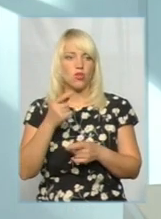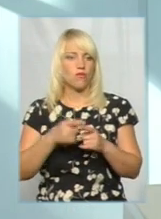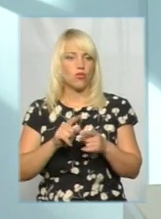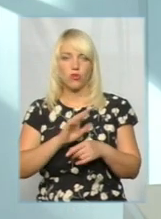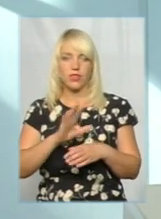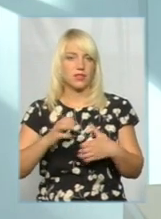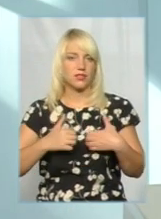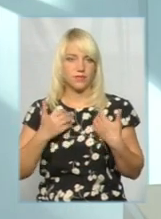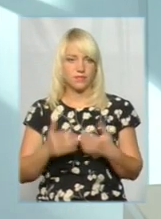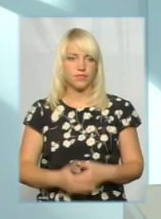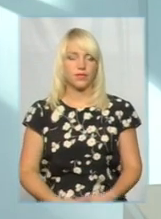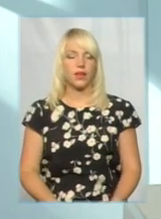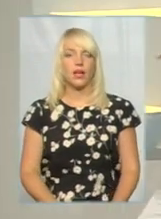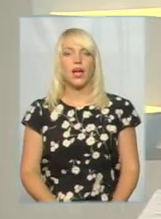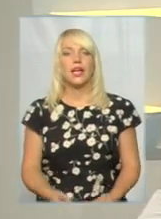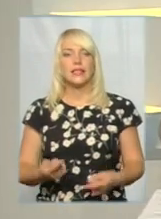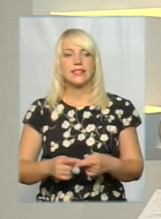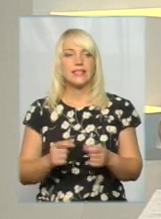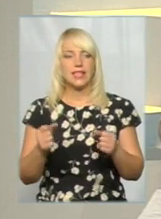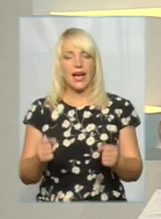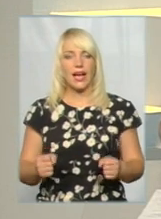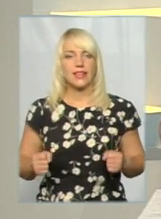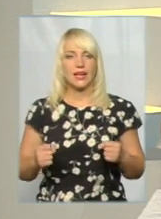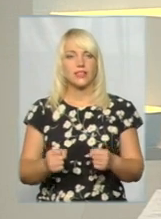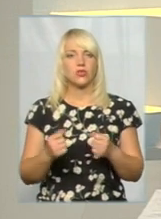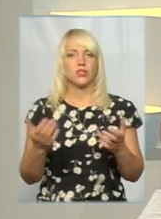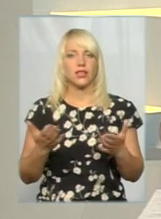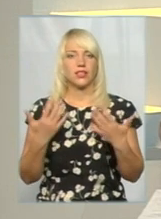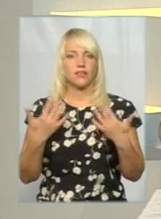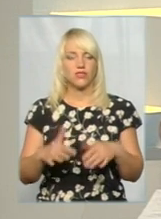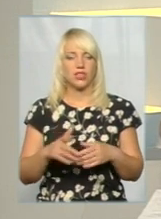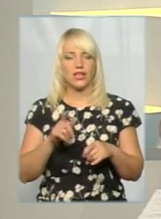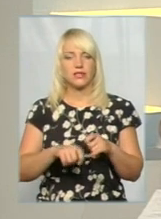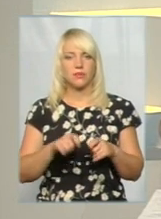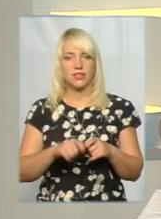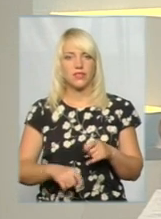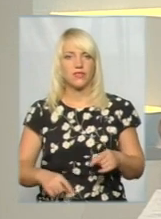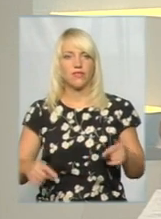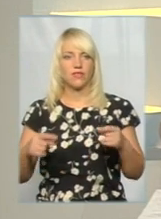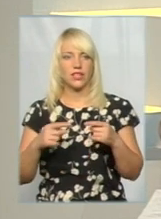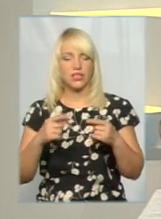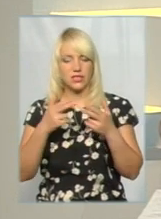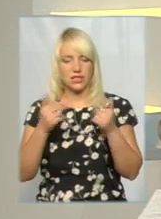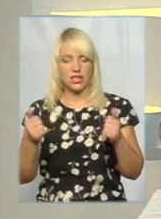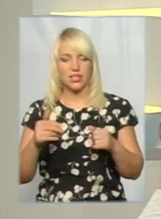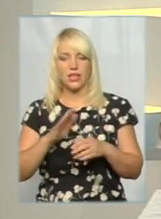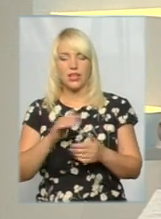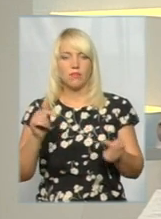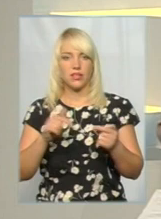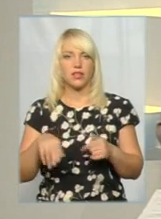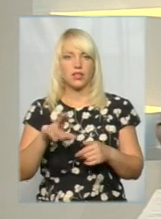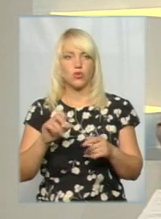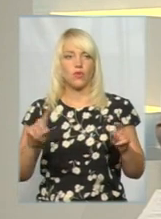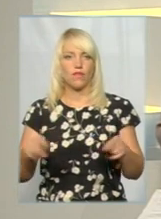критичними. А ці атракціони, які вже експертизою визнані непридатними до відновлення, їх